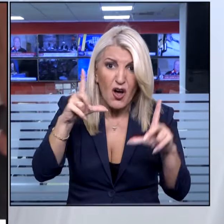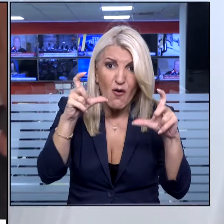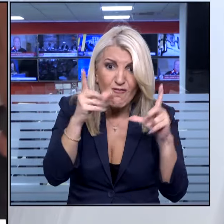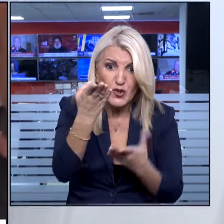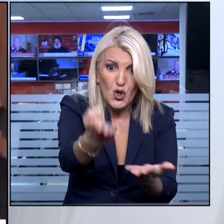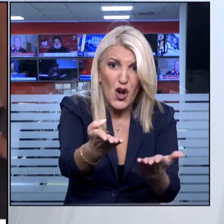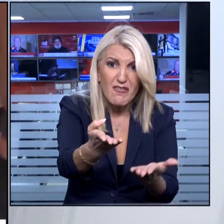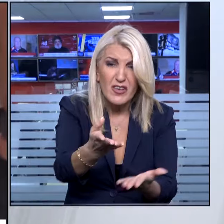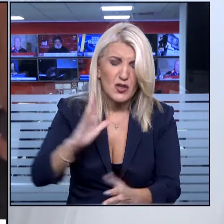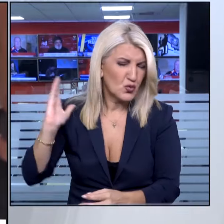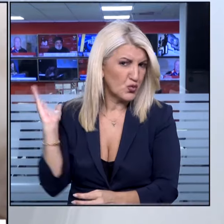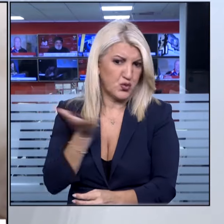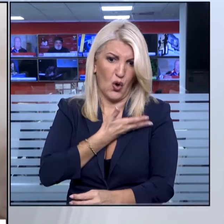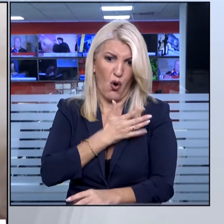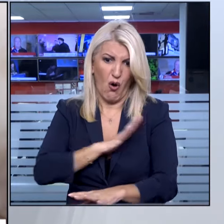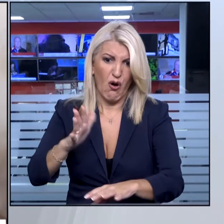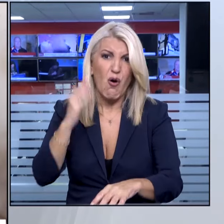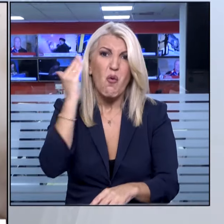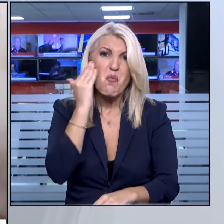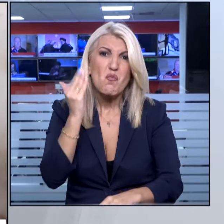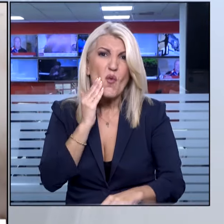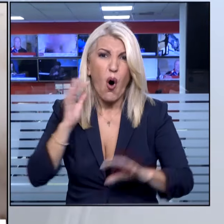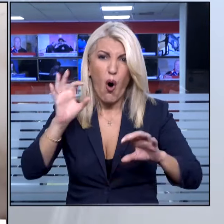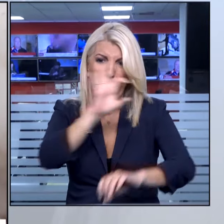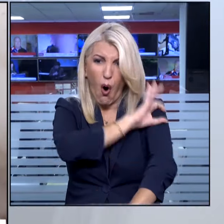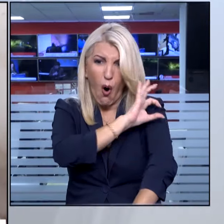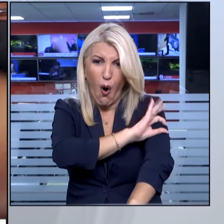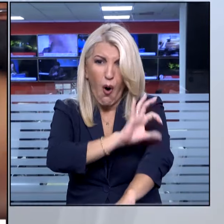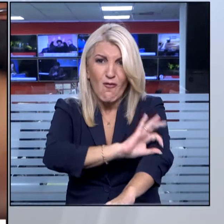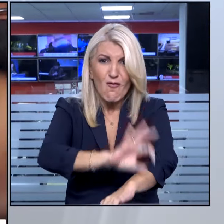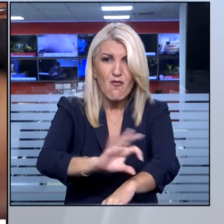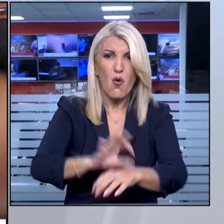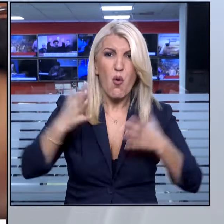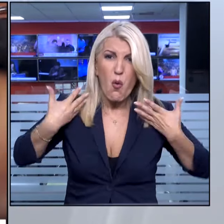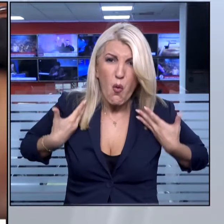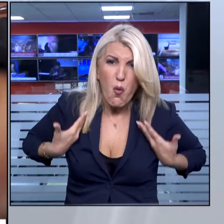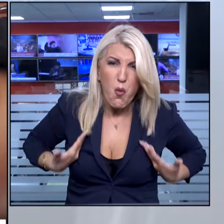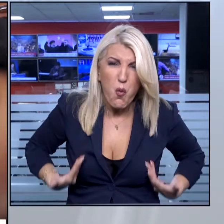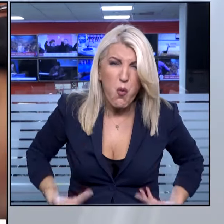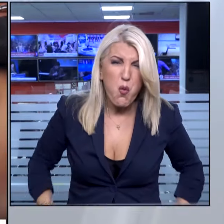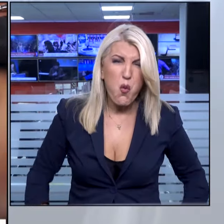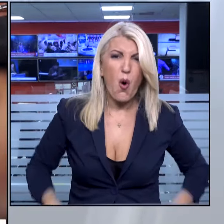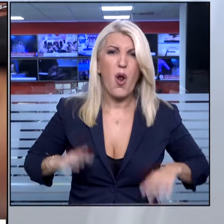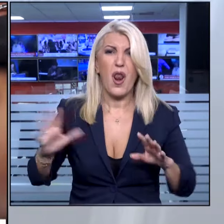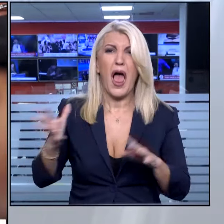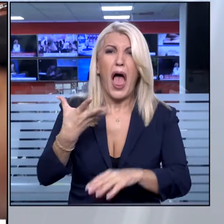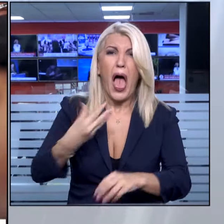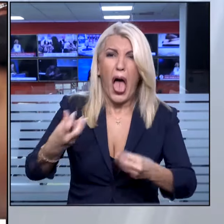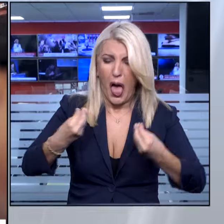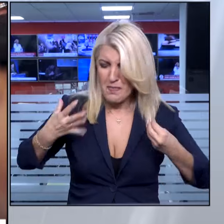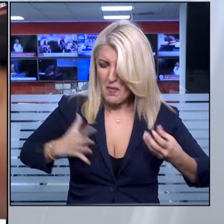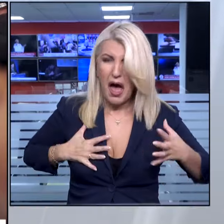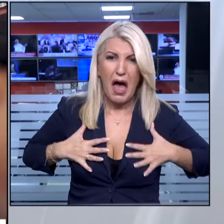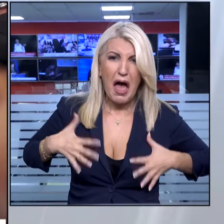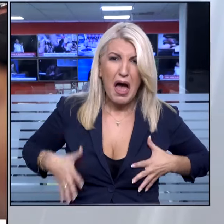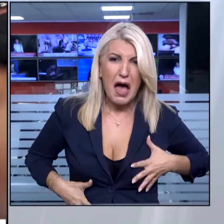Εκχυμώσεις, μόλοπες και εκδορές έχουν καλύψει όλο του το κορμί. Ένας άνθρωπος ο οποίος δεν έχριζε